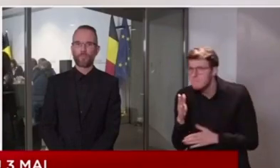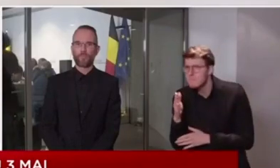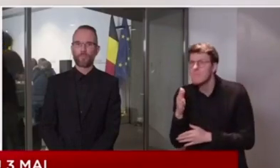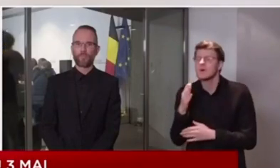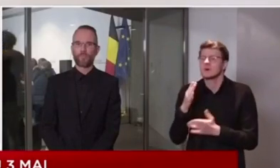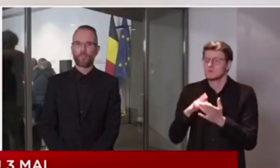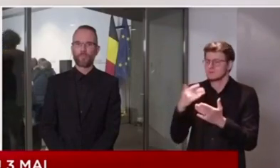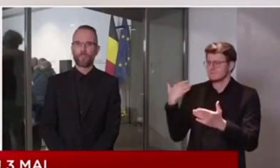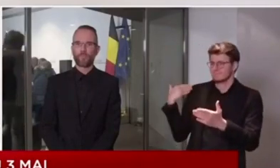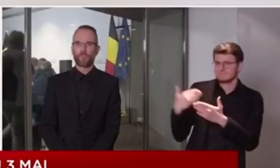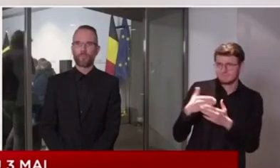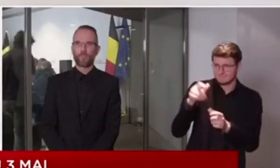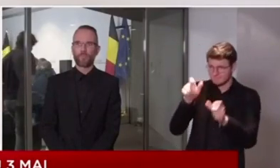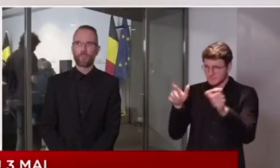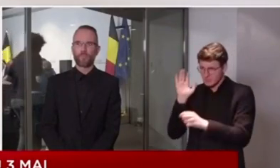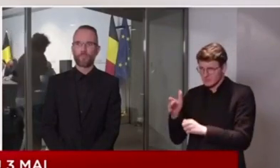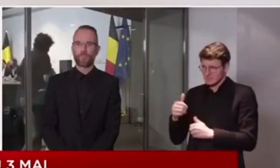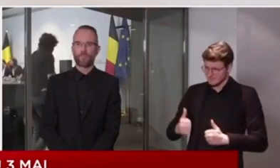efforts.